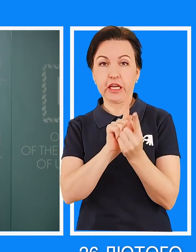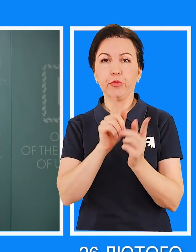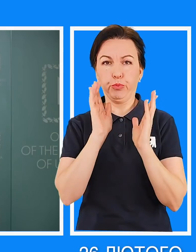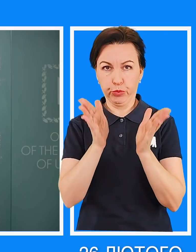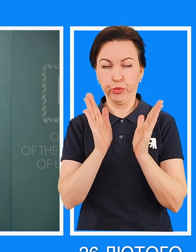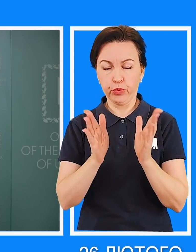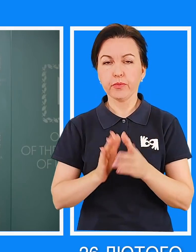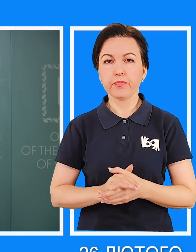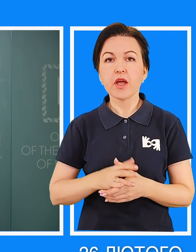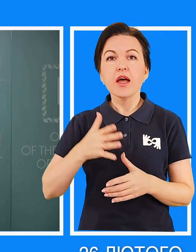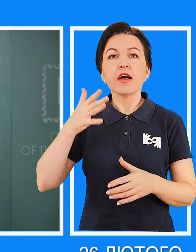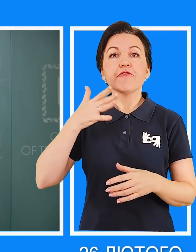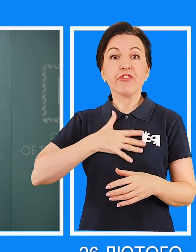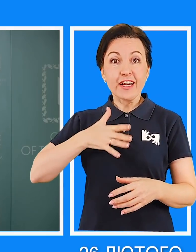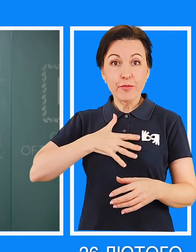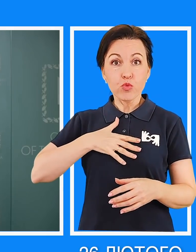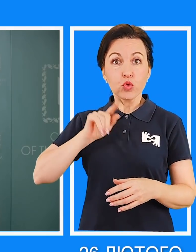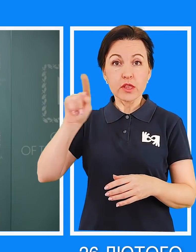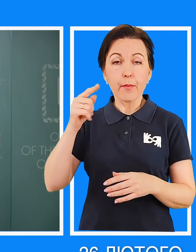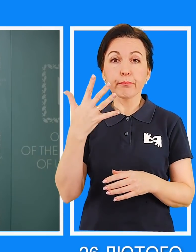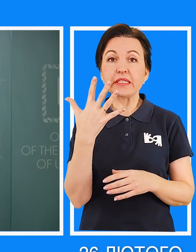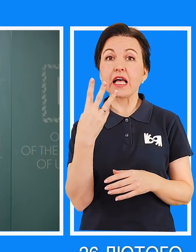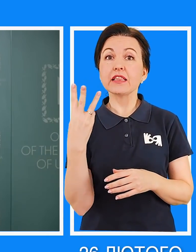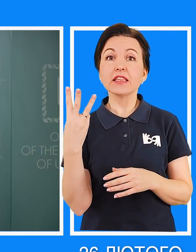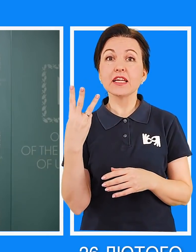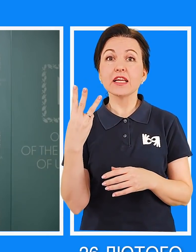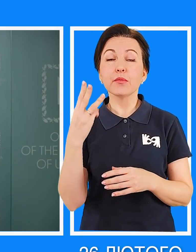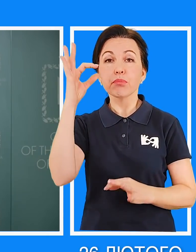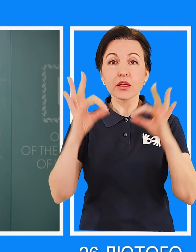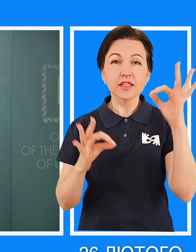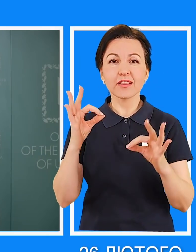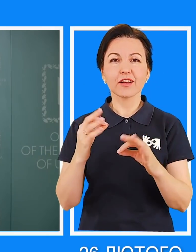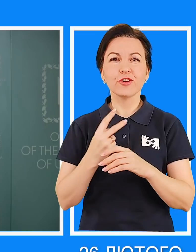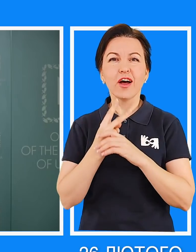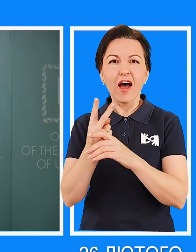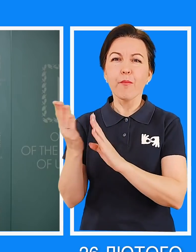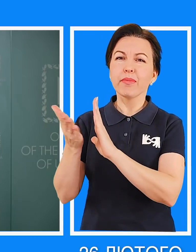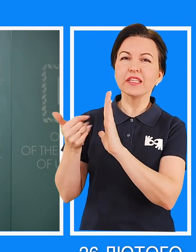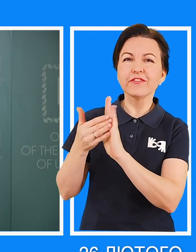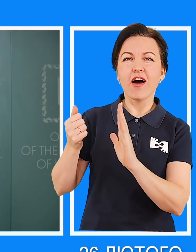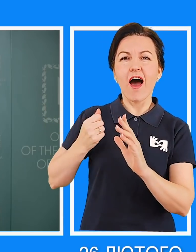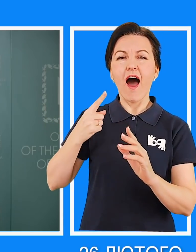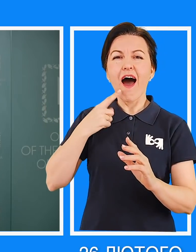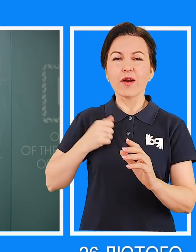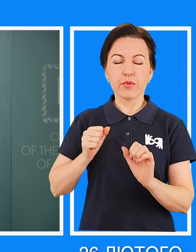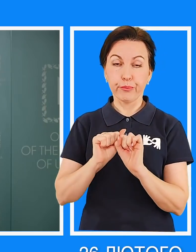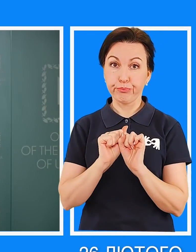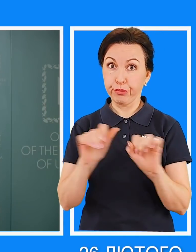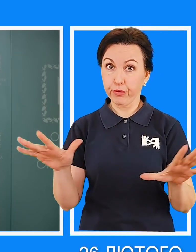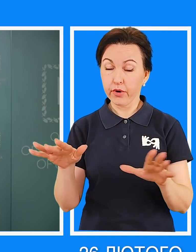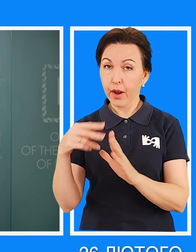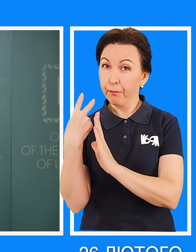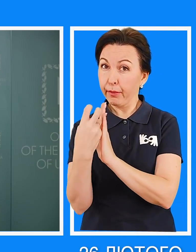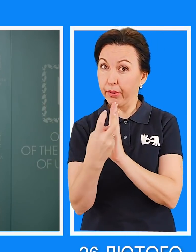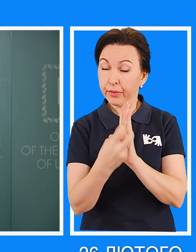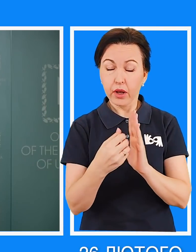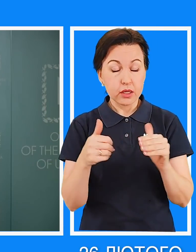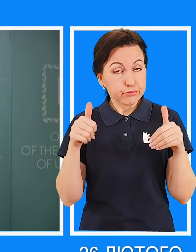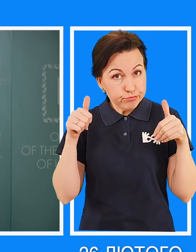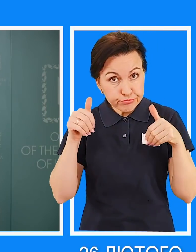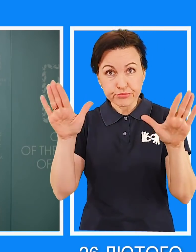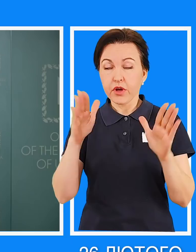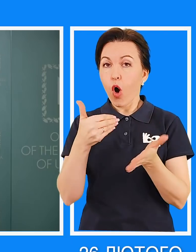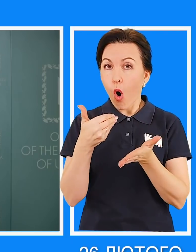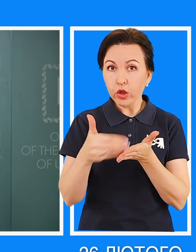зараз її зустрічають там. В Криму, в Перевальному, 53% приземників з Крима розбіжалося і зараз ховаються по домівках,